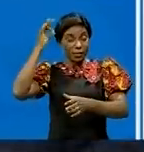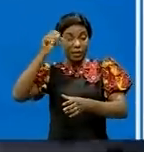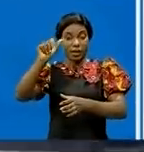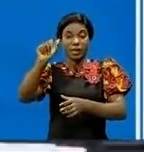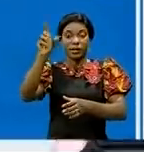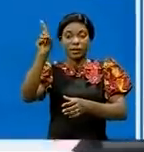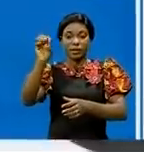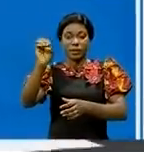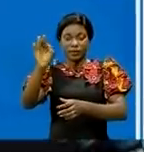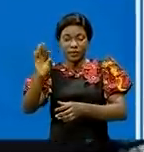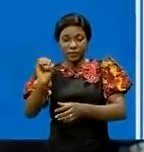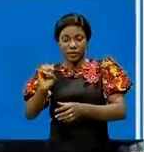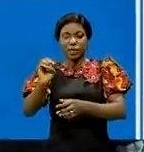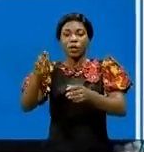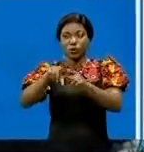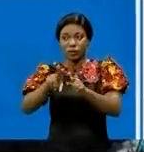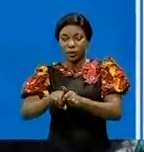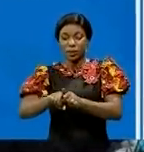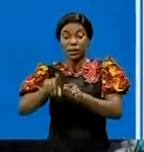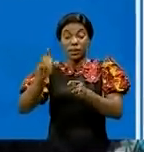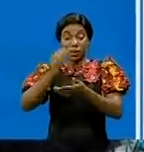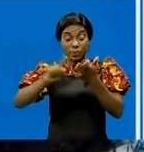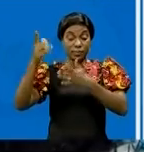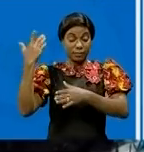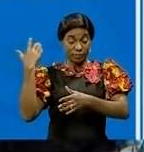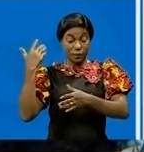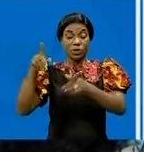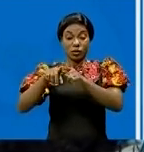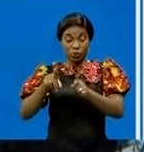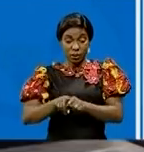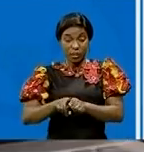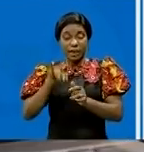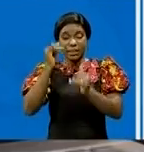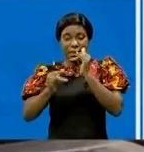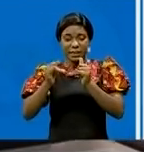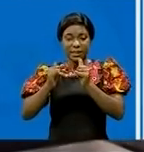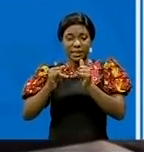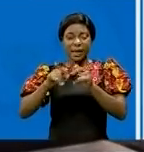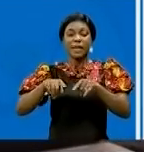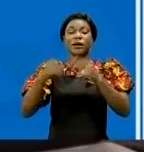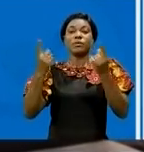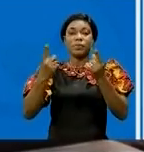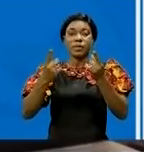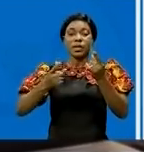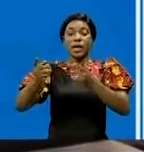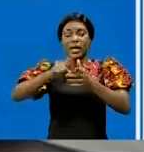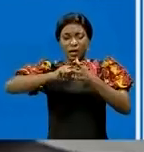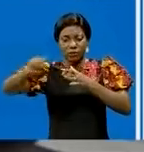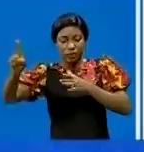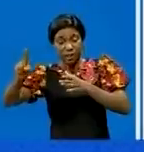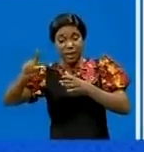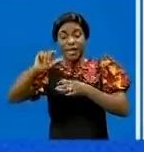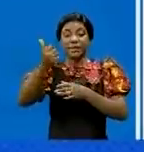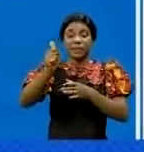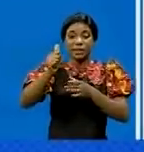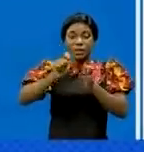dernier une position de l'armée et la mission anglicane. Si mon émissaire est tranché à Chamata, situé à 10 km